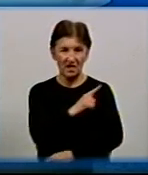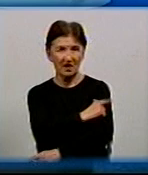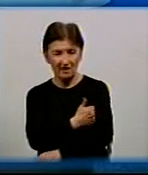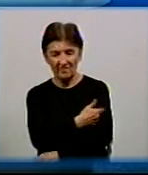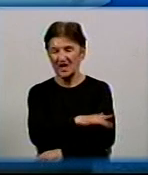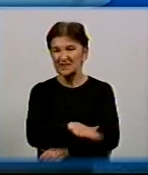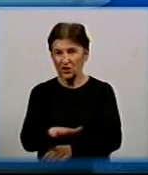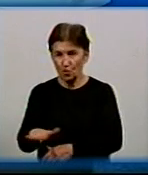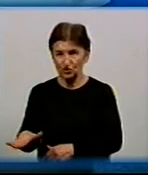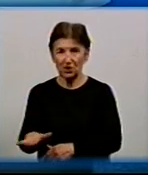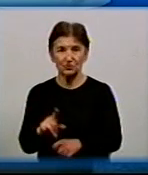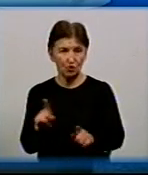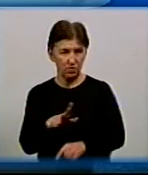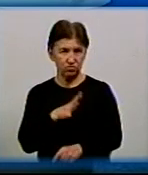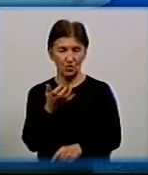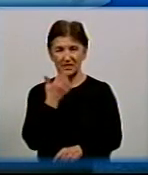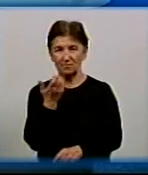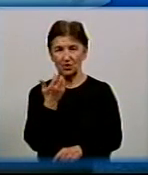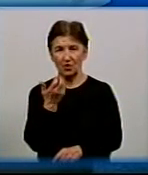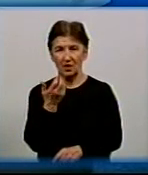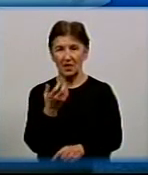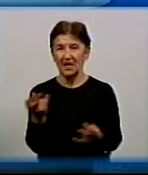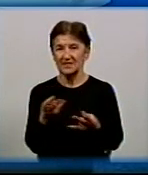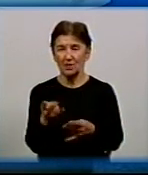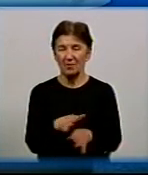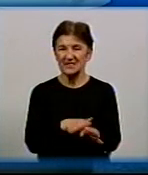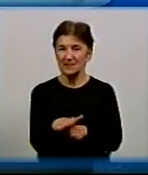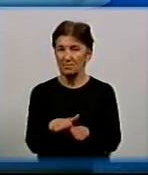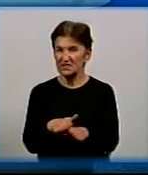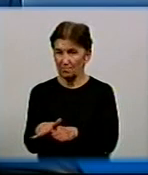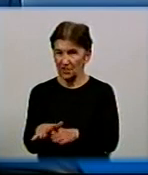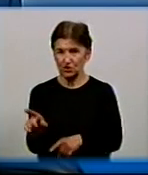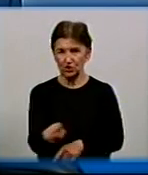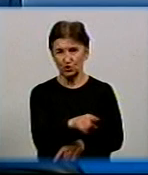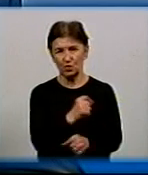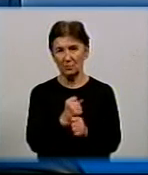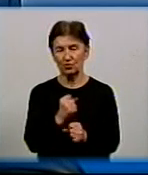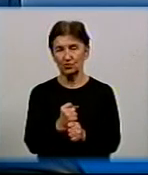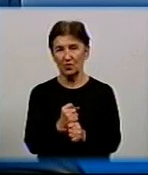садочках, і в школах, щоб було тепло. І потрібно забезпечити цю роботу. Тому,